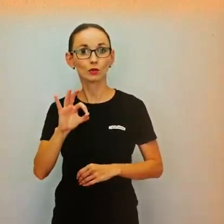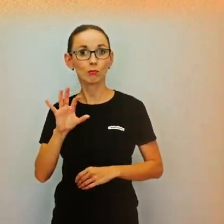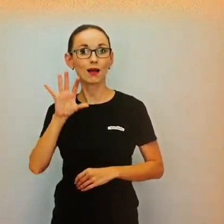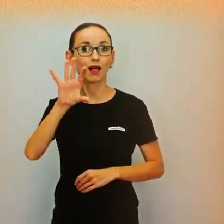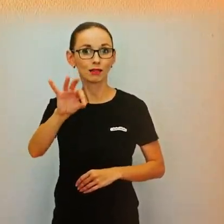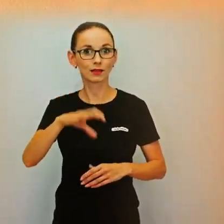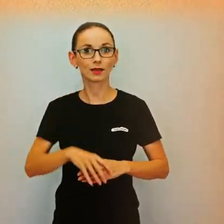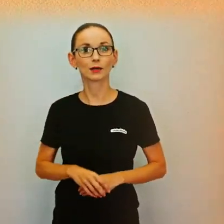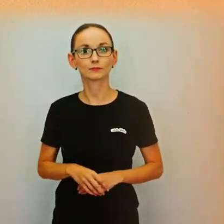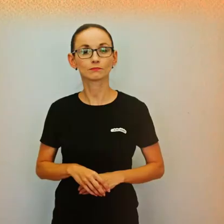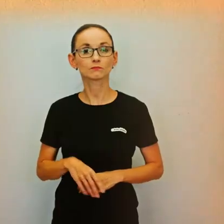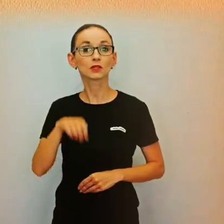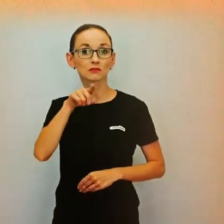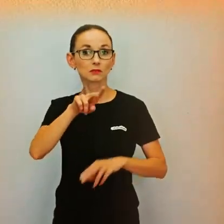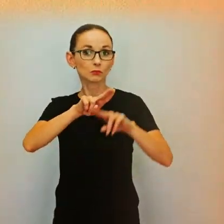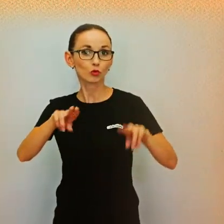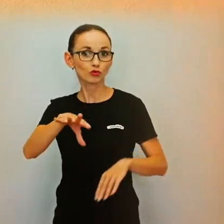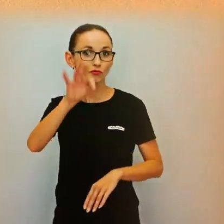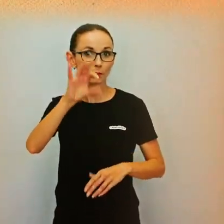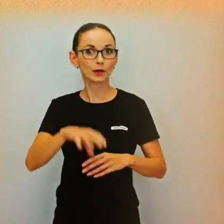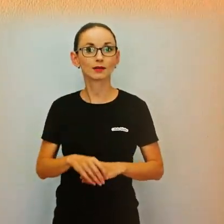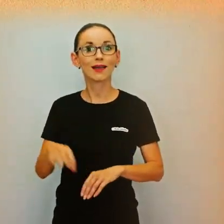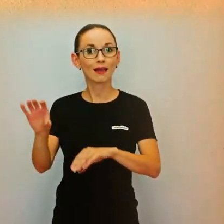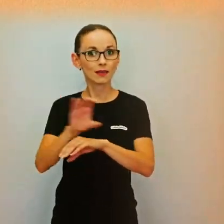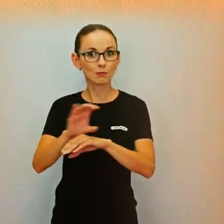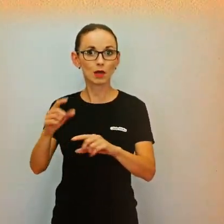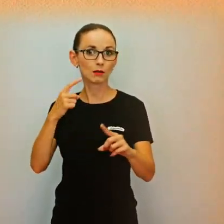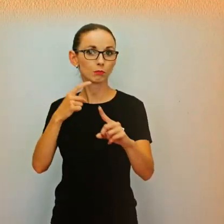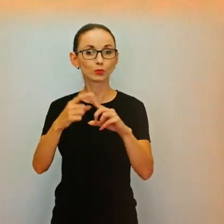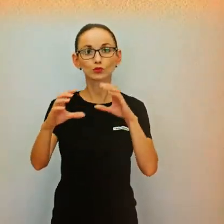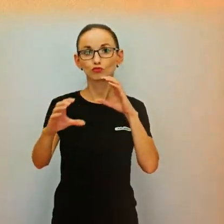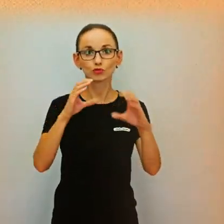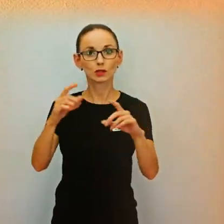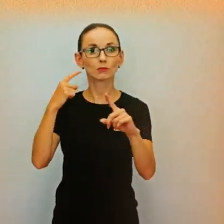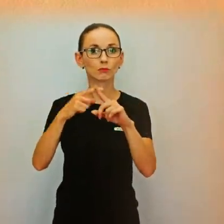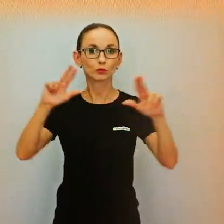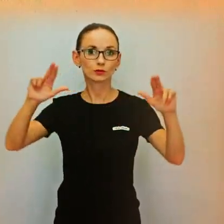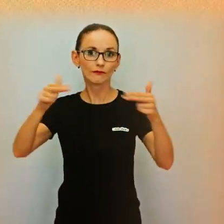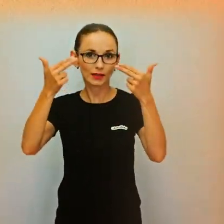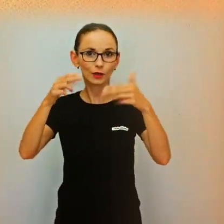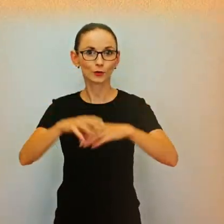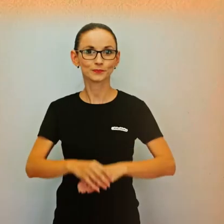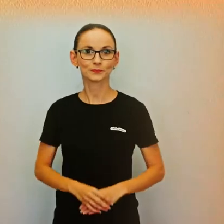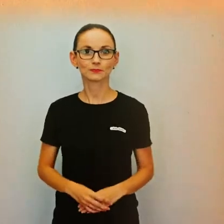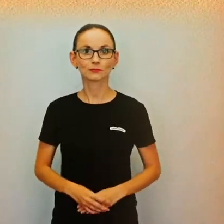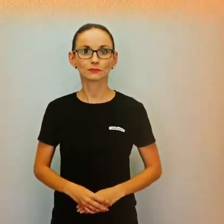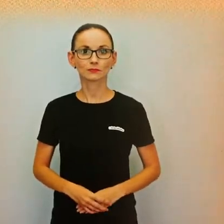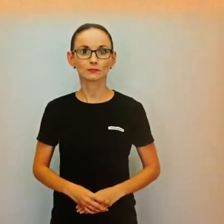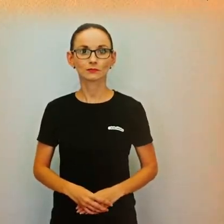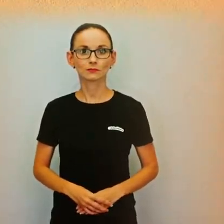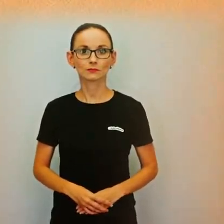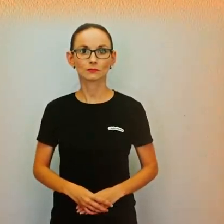podporu, najmä tu financní, lebo vďaka nej tu môžeme byť pre vás. Ahojte a nezostávajte sami.